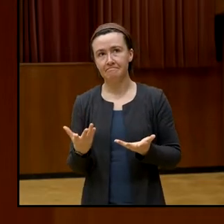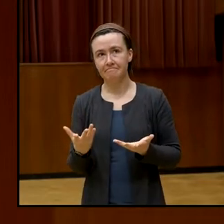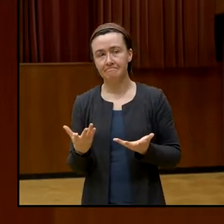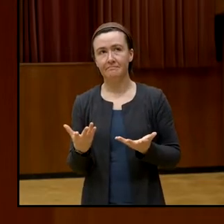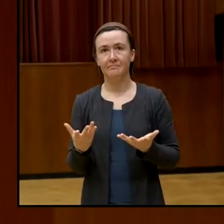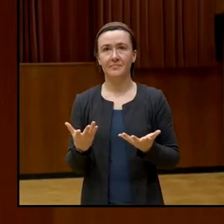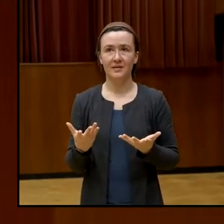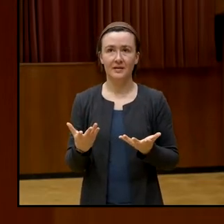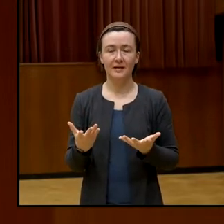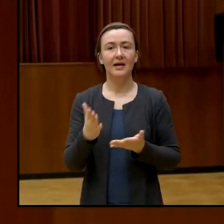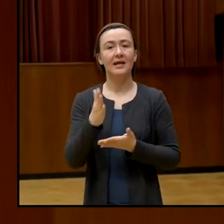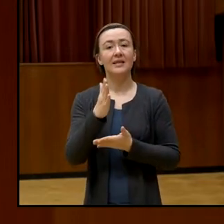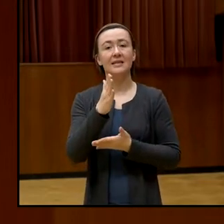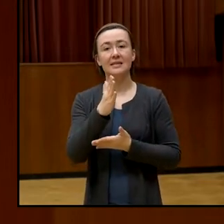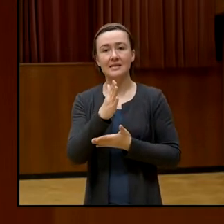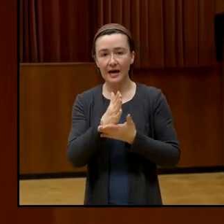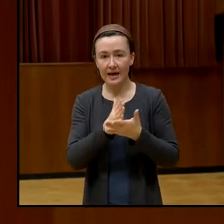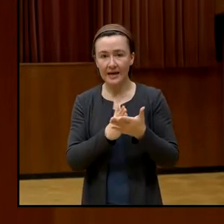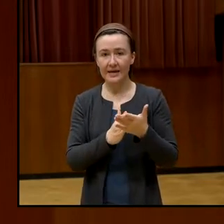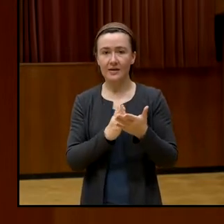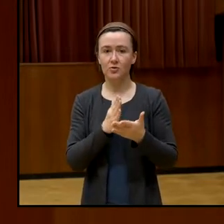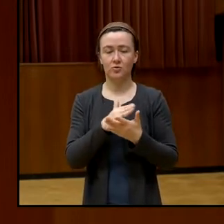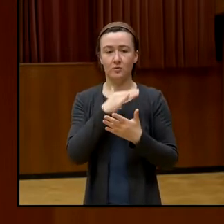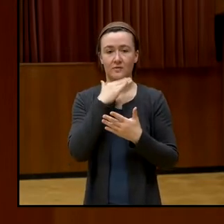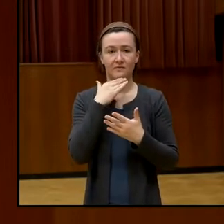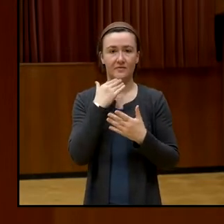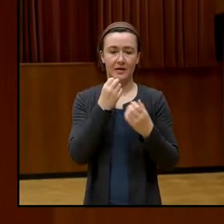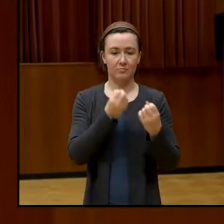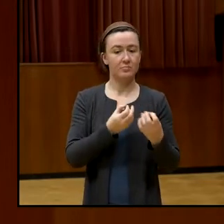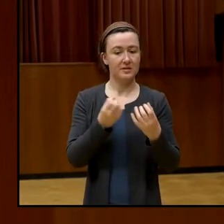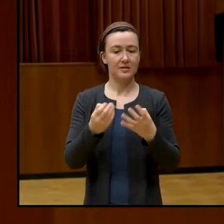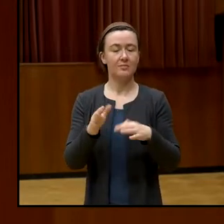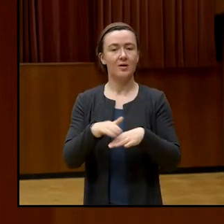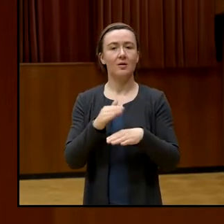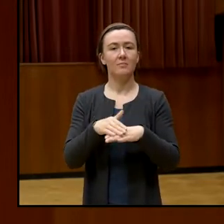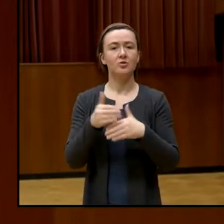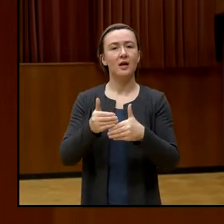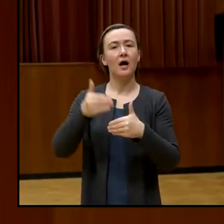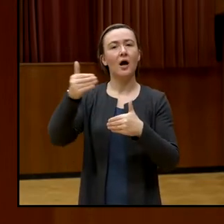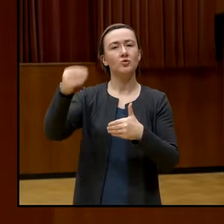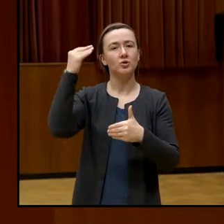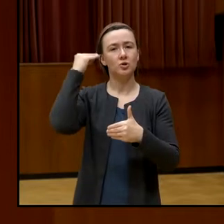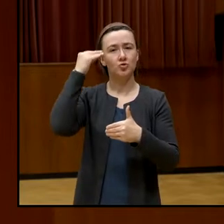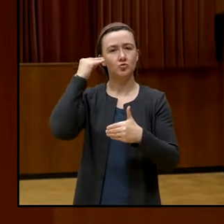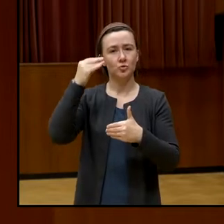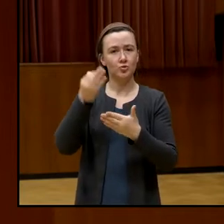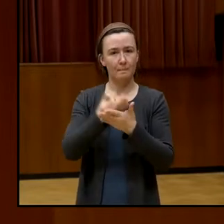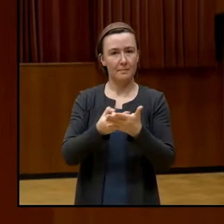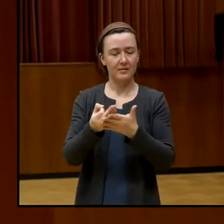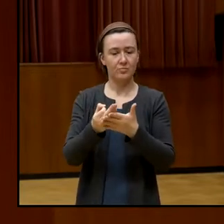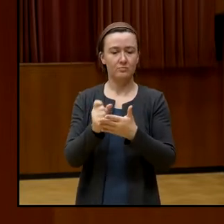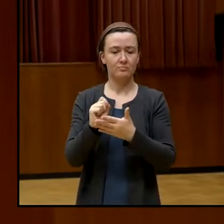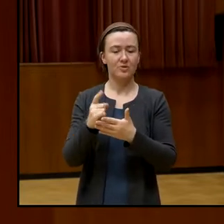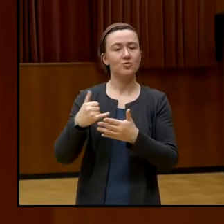Also zum Teil passiert viel auch in der außerschulischen Bildung, vor allem in der Jugendarbeit